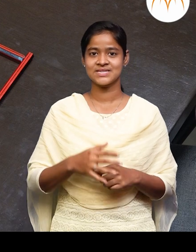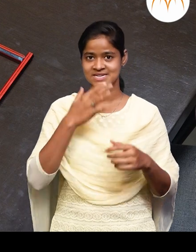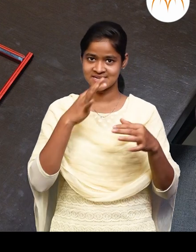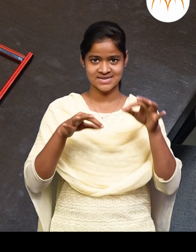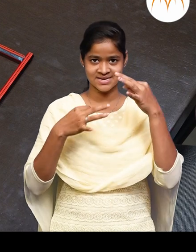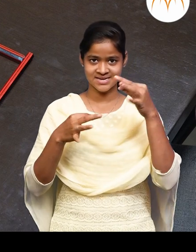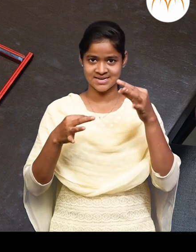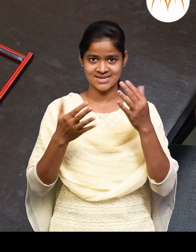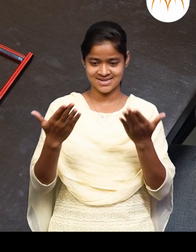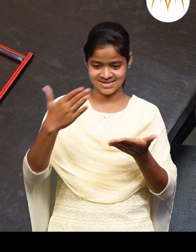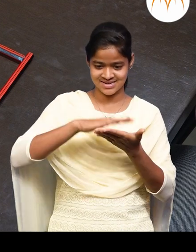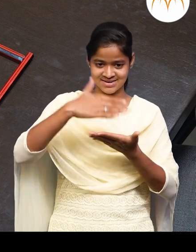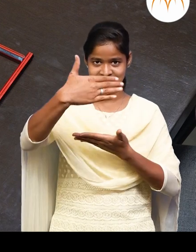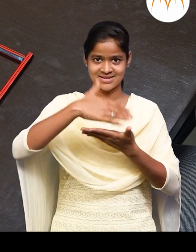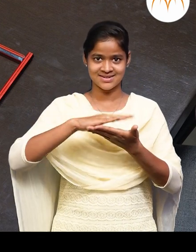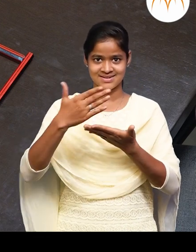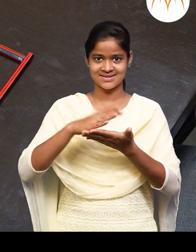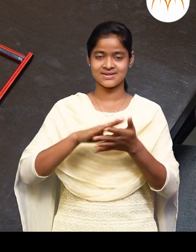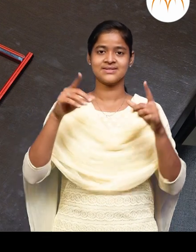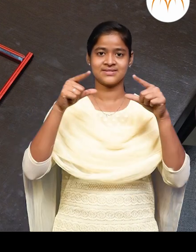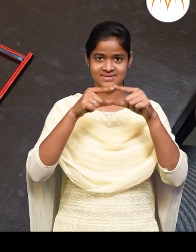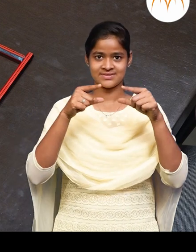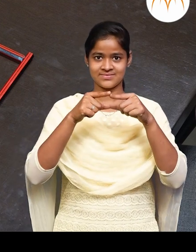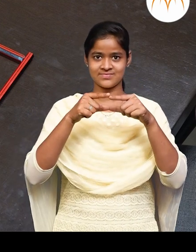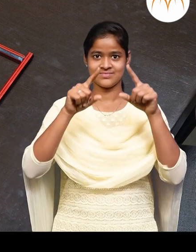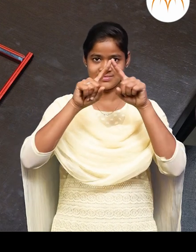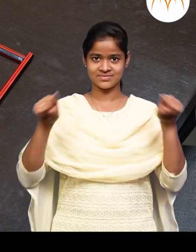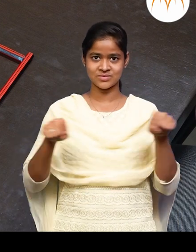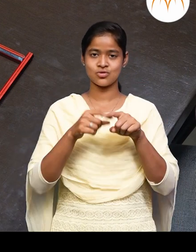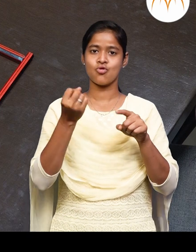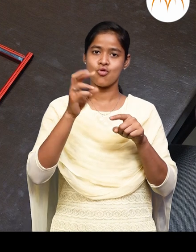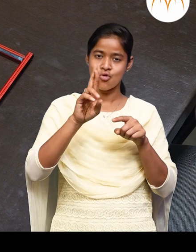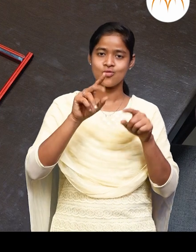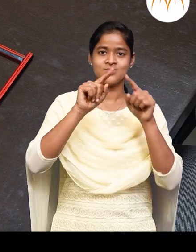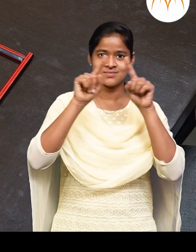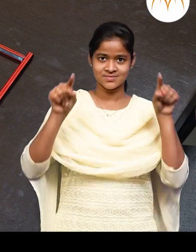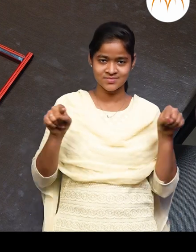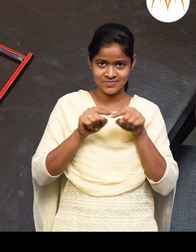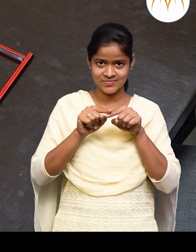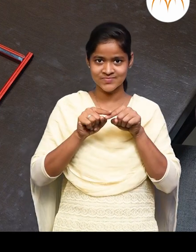कागदावर घली घलुन त्रिकोन आणि चवकोन काड़ता यहतोका ते बगा